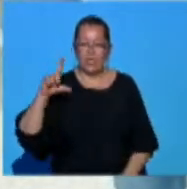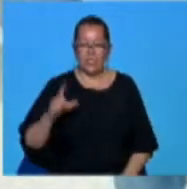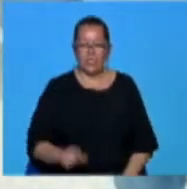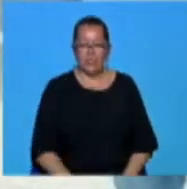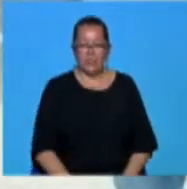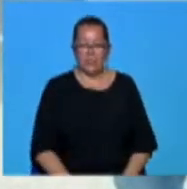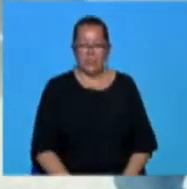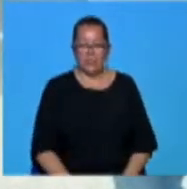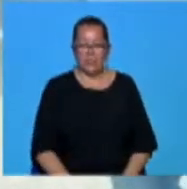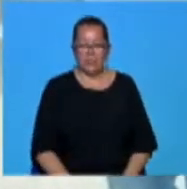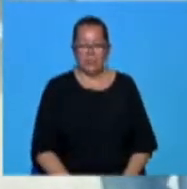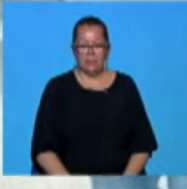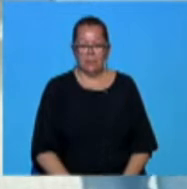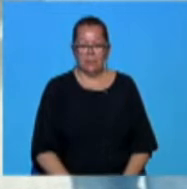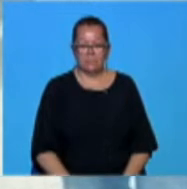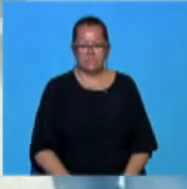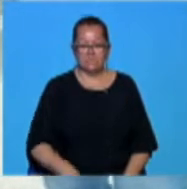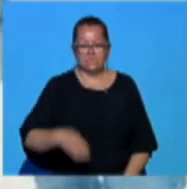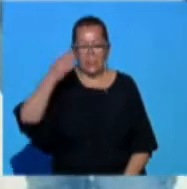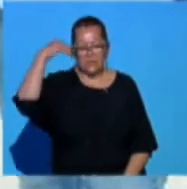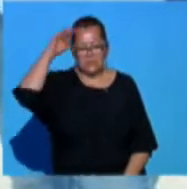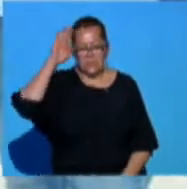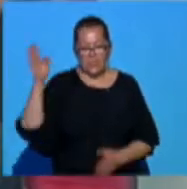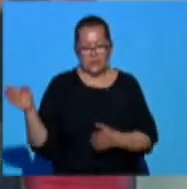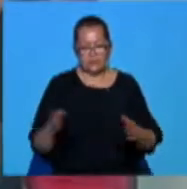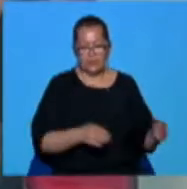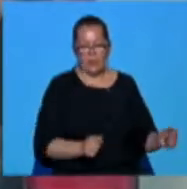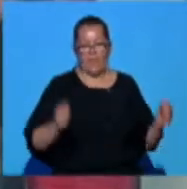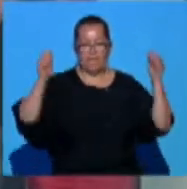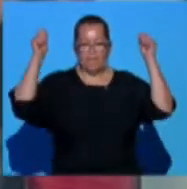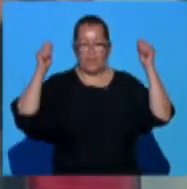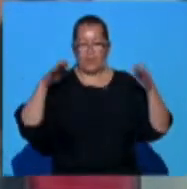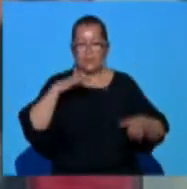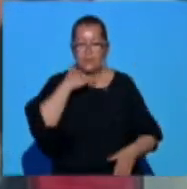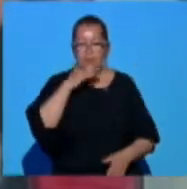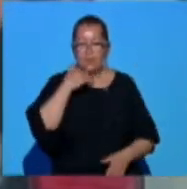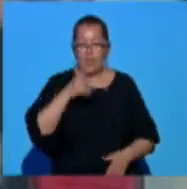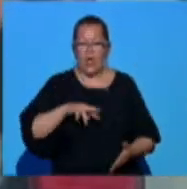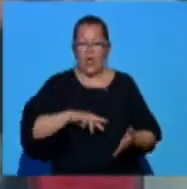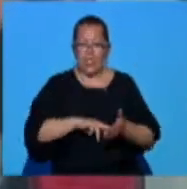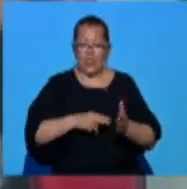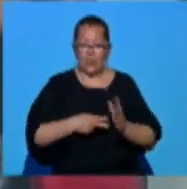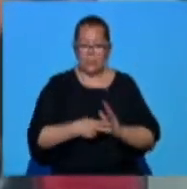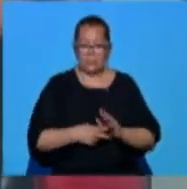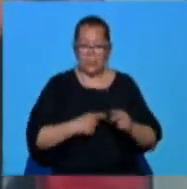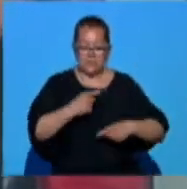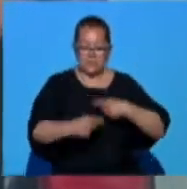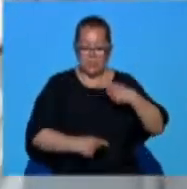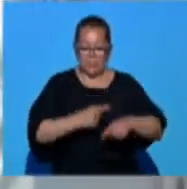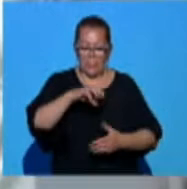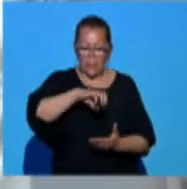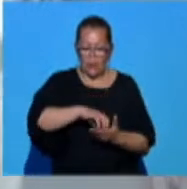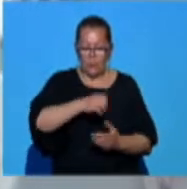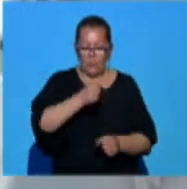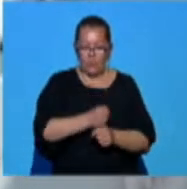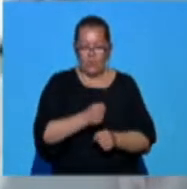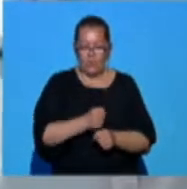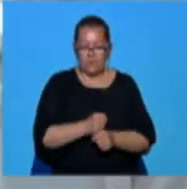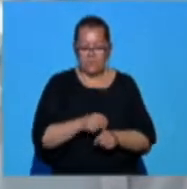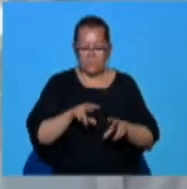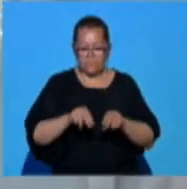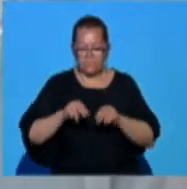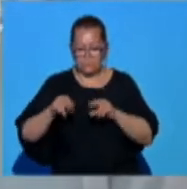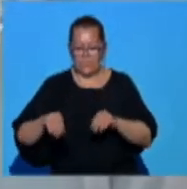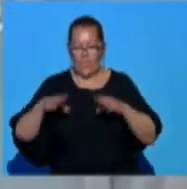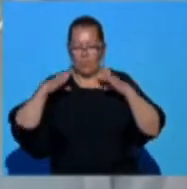Unii dintre angajații al Roslatina au demarat protestele nemulțumiți că în urmare organizării și a schimbării locului de muncă le-au fost retrase